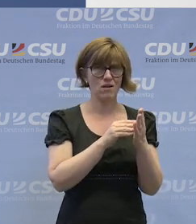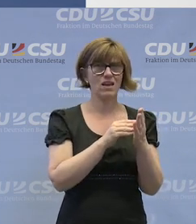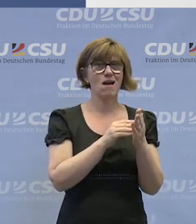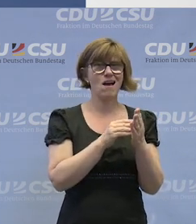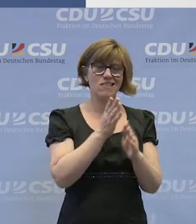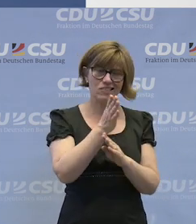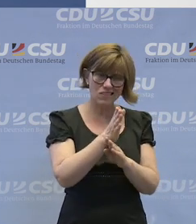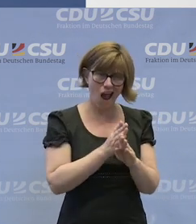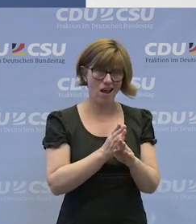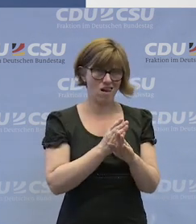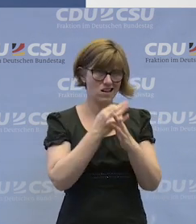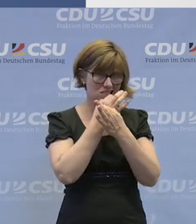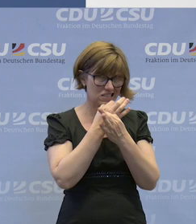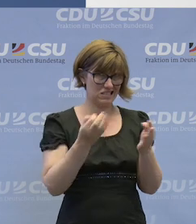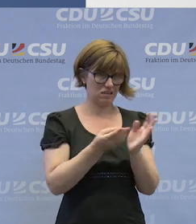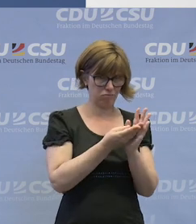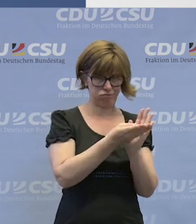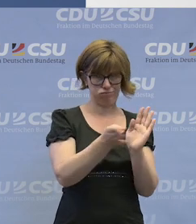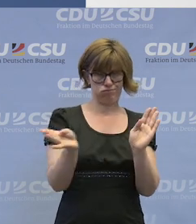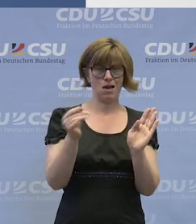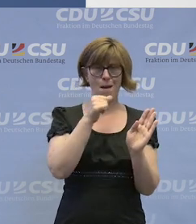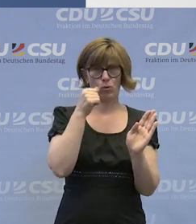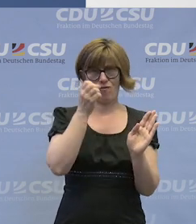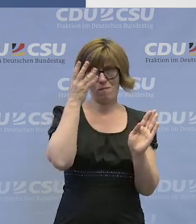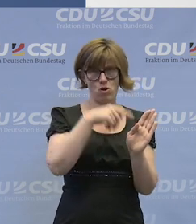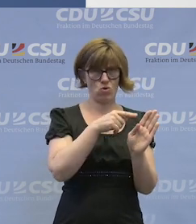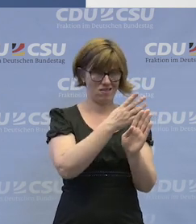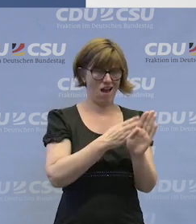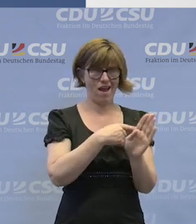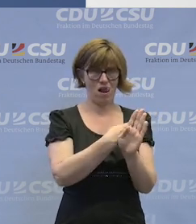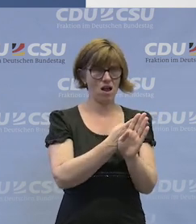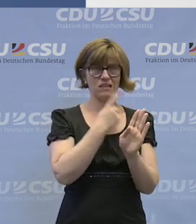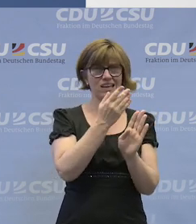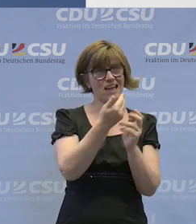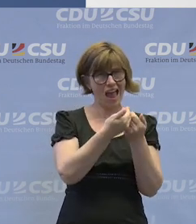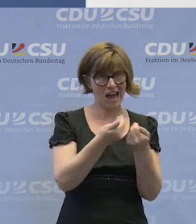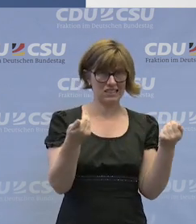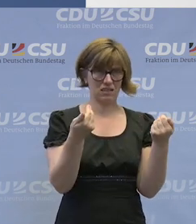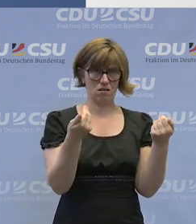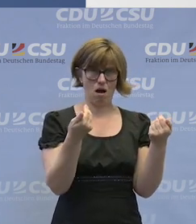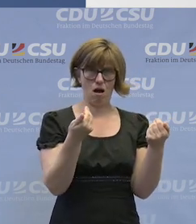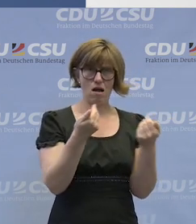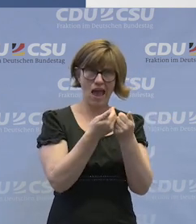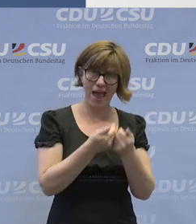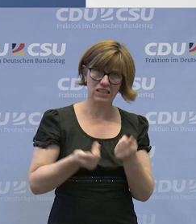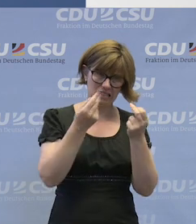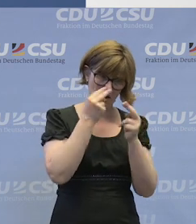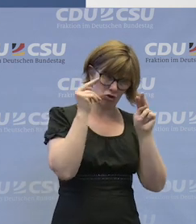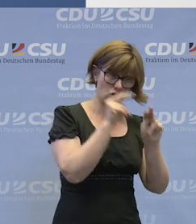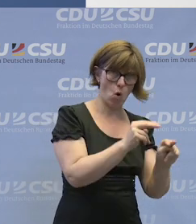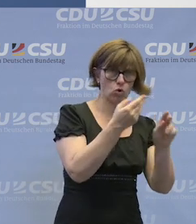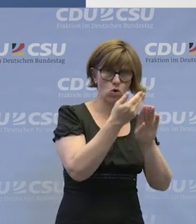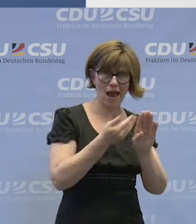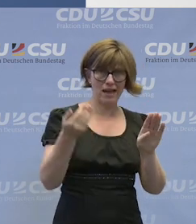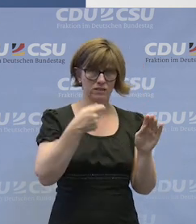Teil unseres differenzierten Spektrums an beruflicher Bildung ist. Dass es nicht ein separater Bereich ist, den man separat sieht oder